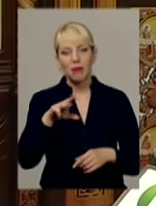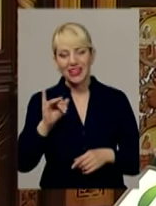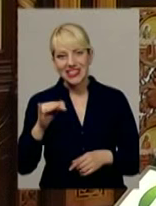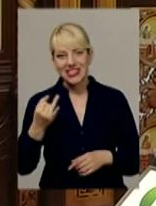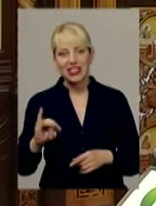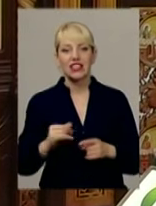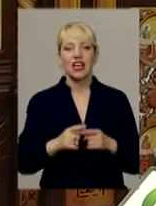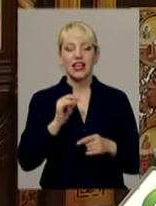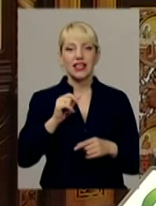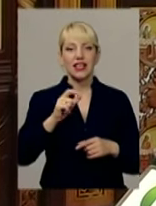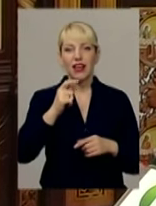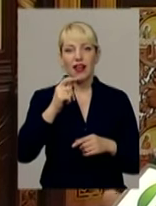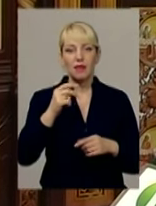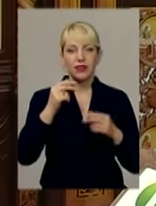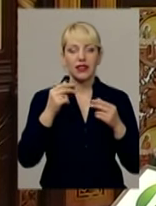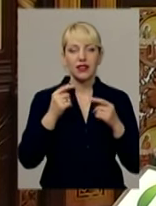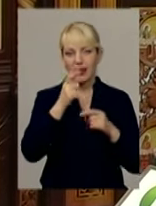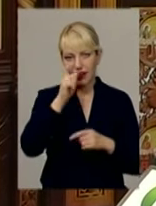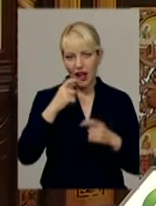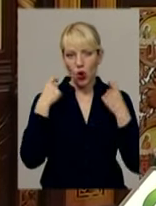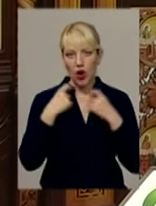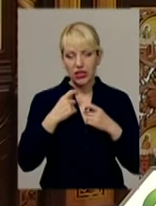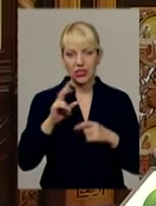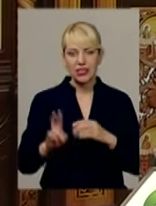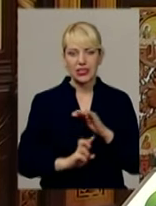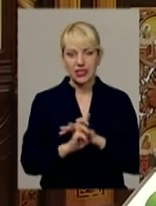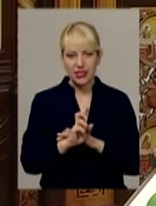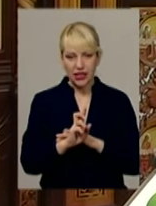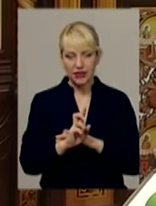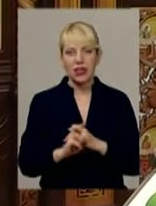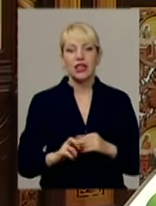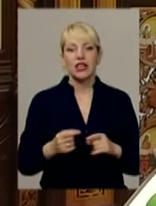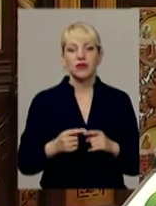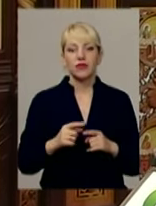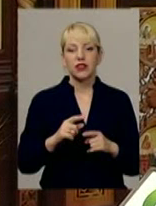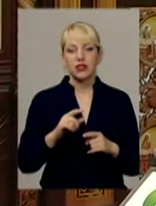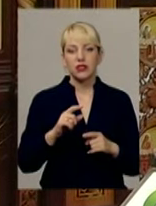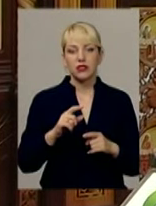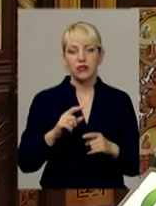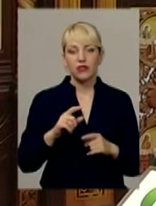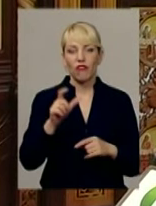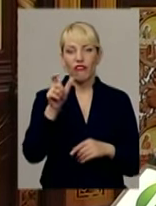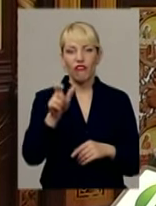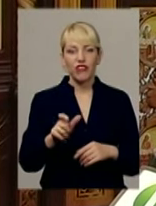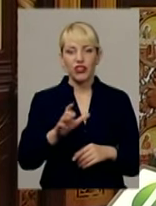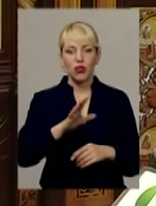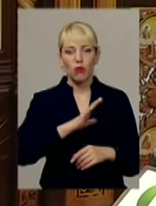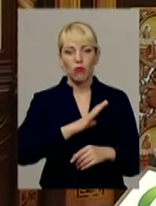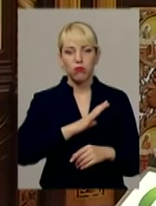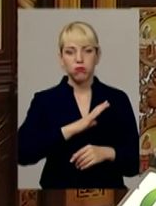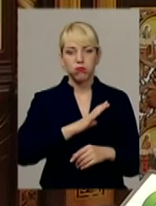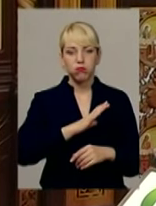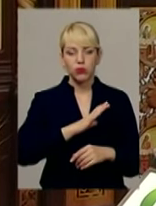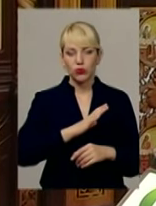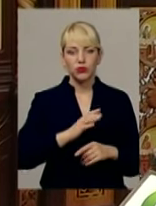греко-католицька церква, так само, як зараз і для нашого північного сусіда, є, не мов би, знаєте, таким бельмом в оці.